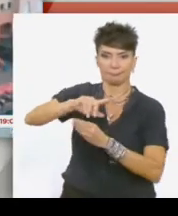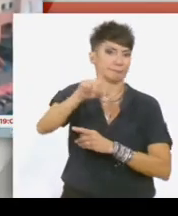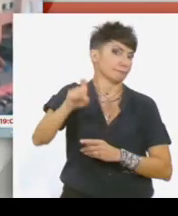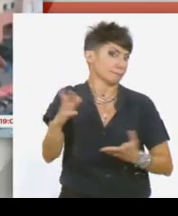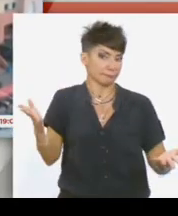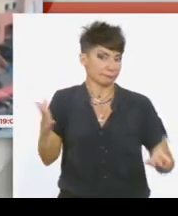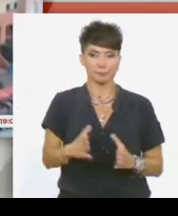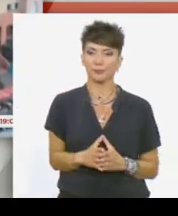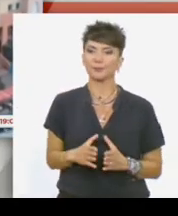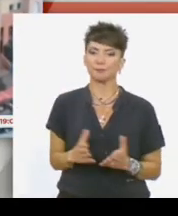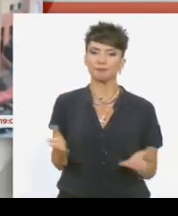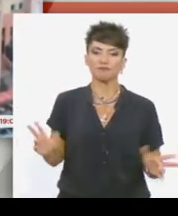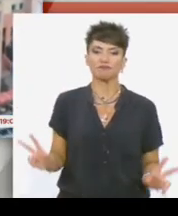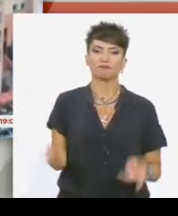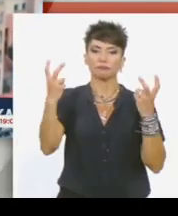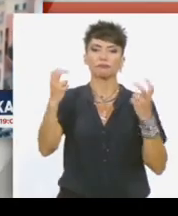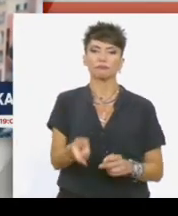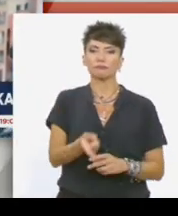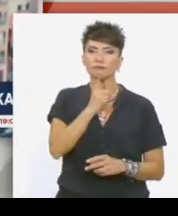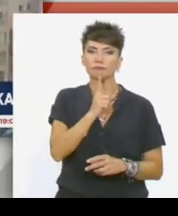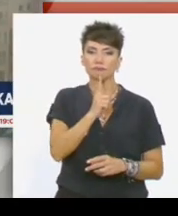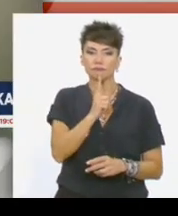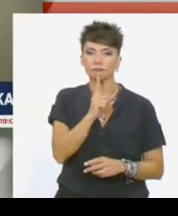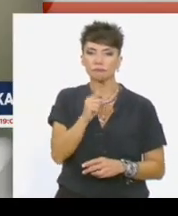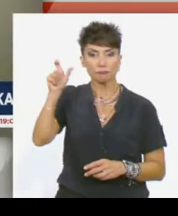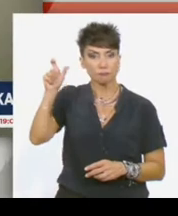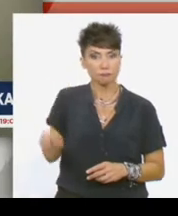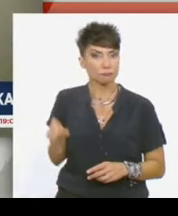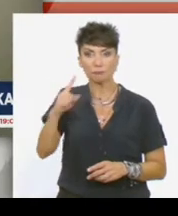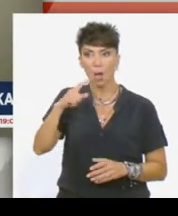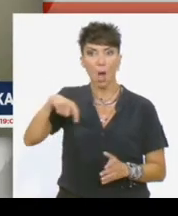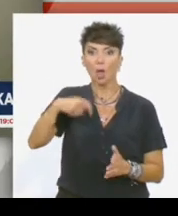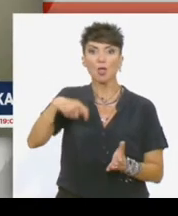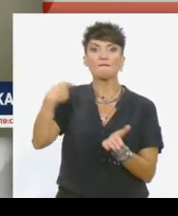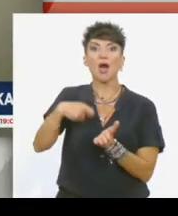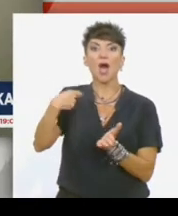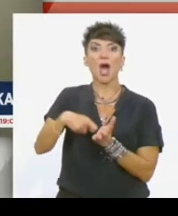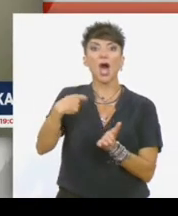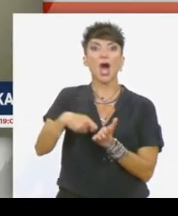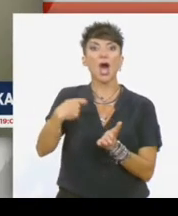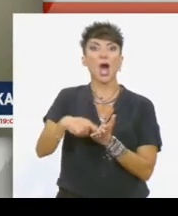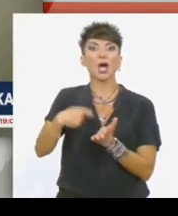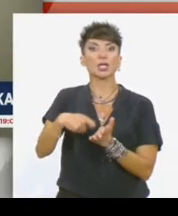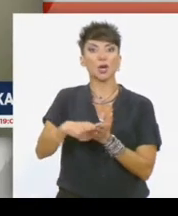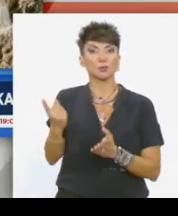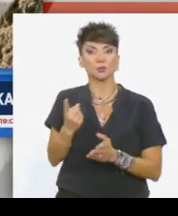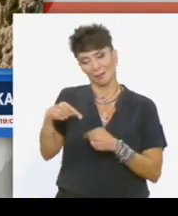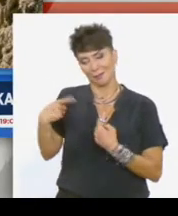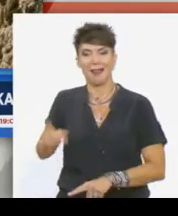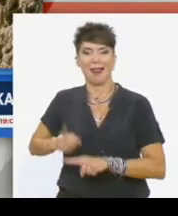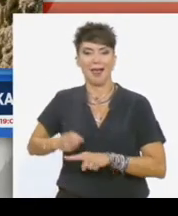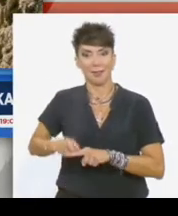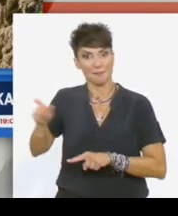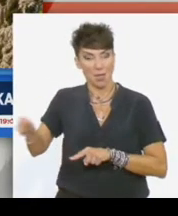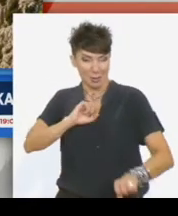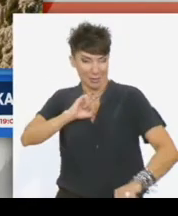Η αποκάλυψη ότι ο Γιώργος Τράγκας δεν είναι φορολογικός κάτοικος του Μονακό, λυνεί τα χέρια των ελληνικών διοκτικών αρχών. Είχε